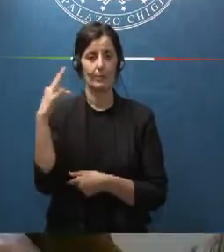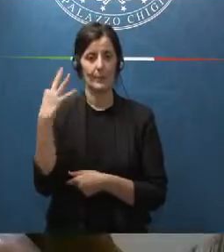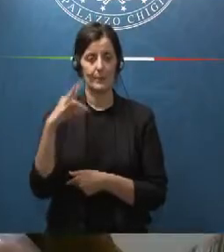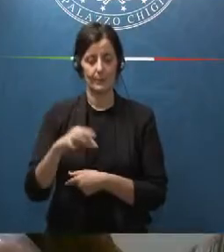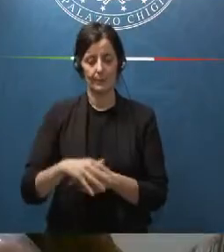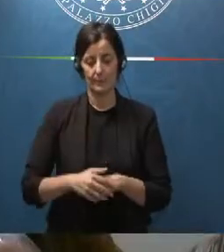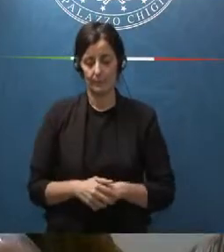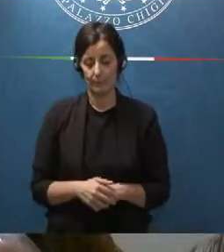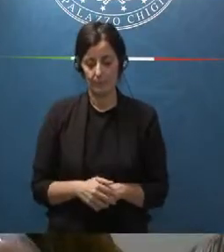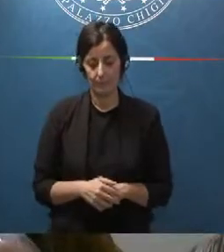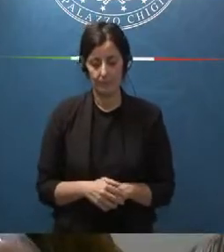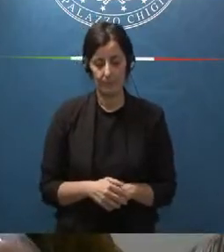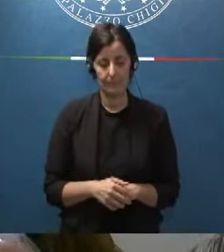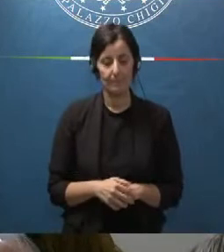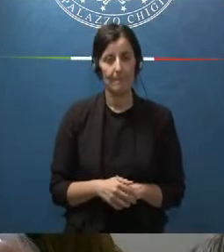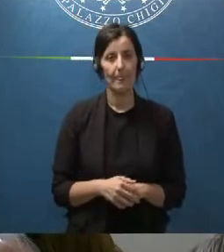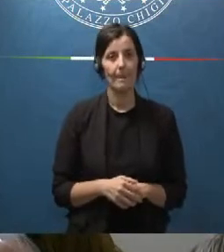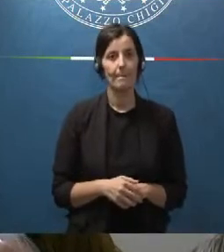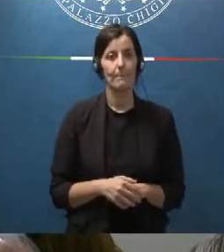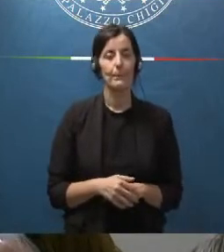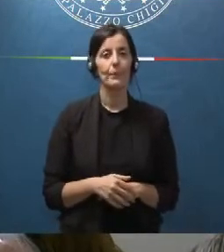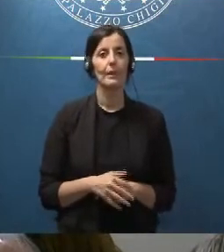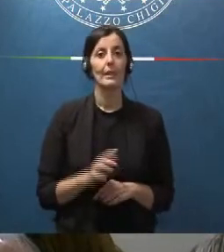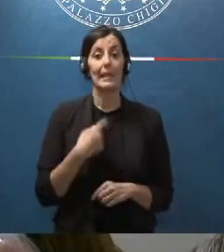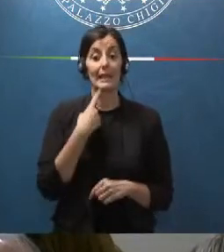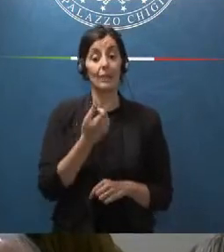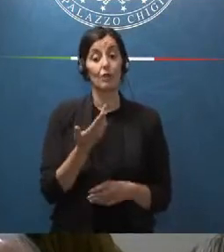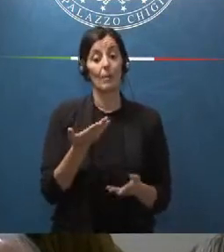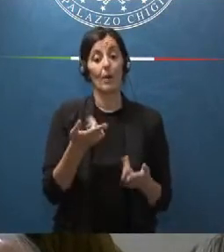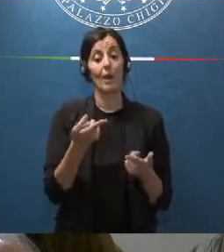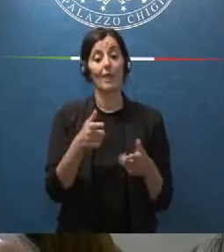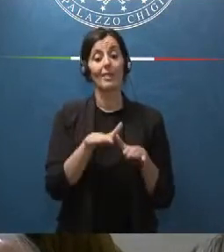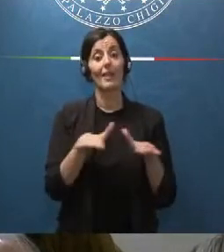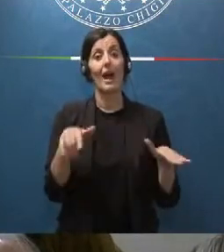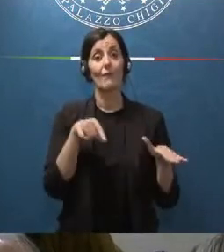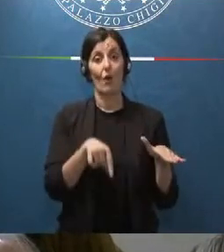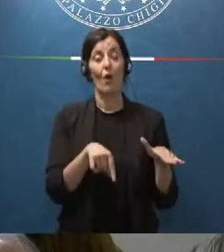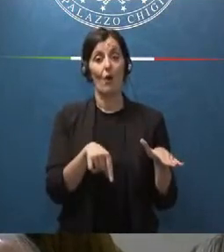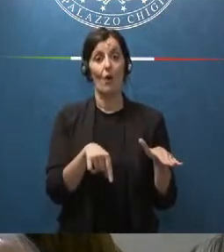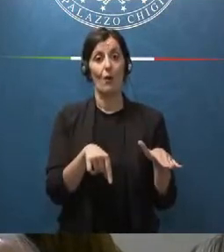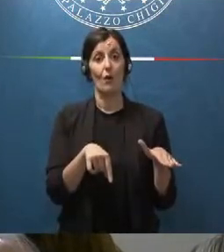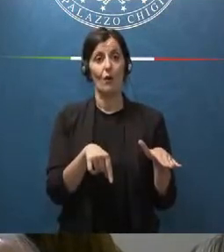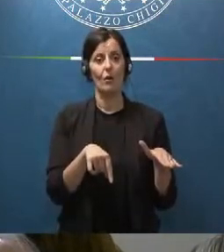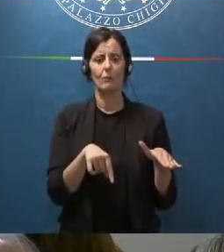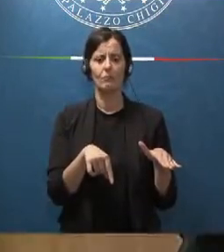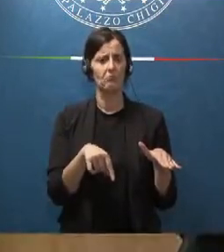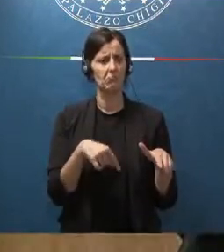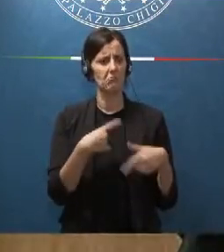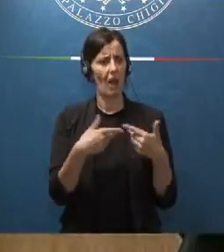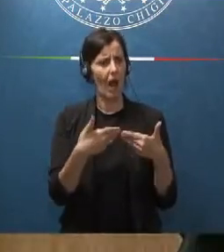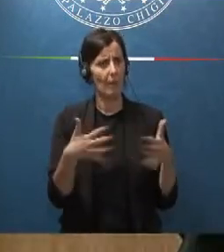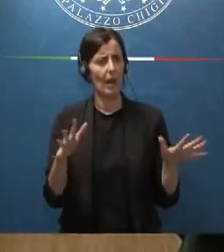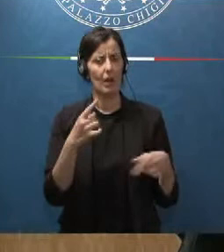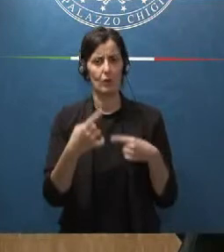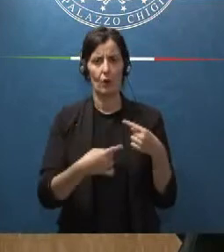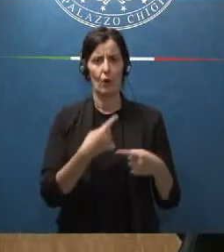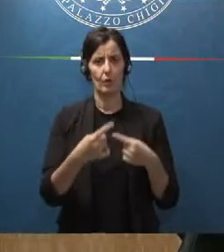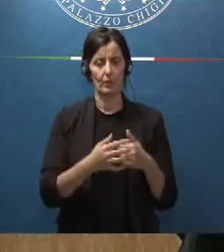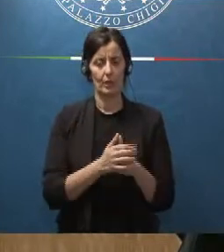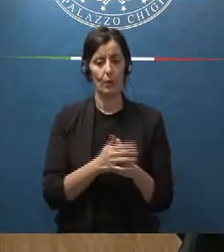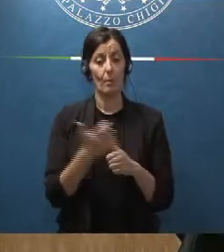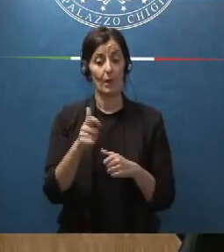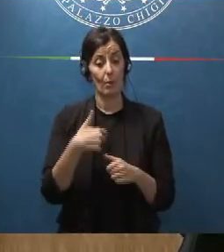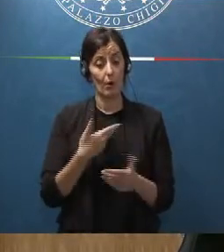investimenti diciamo che quel tavolo rimane aperto perché quelle che abbiamo